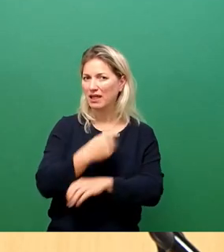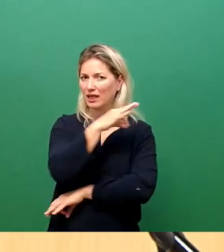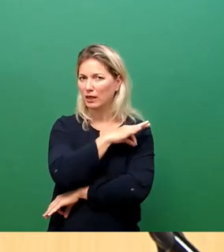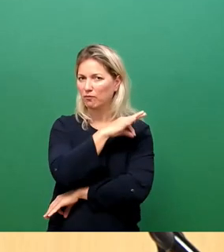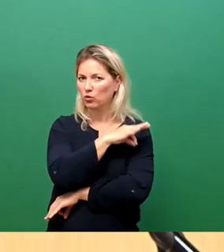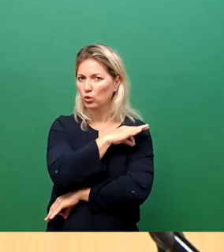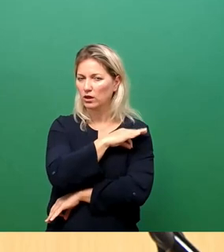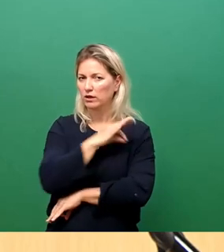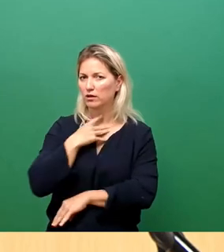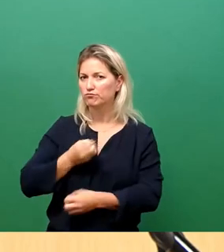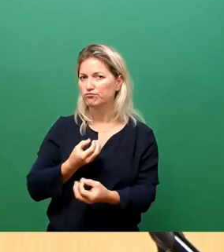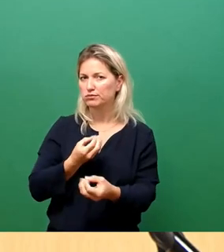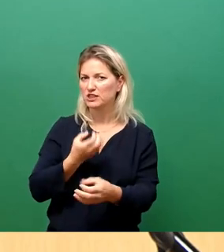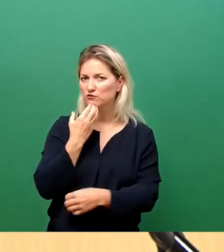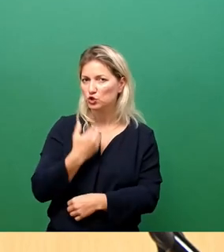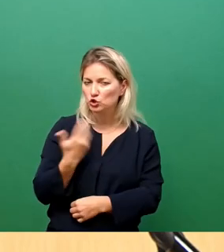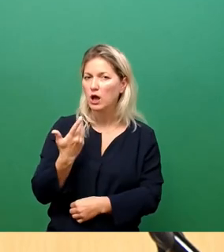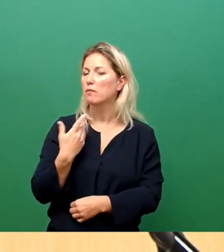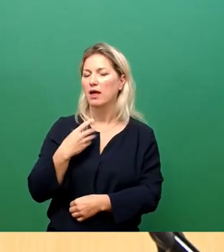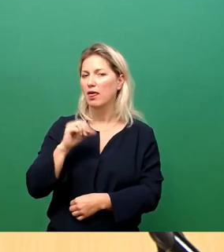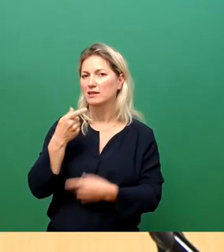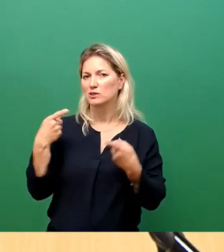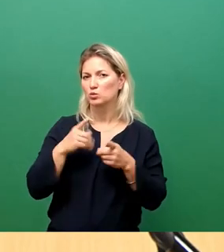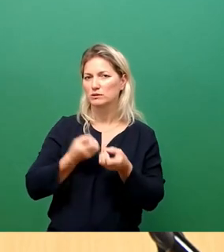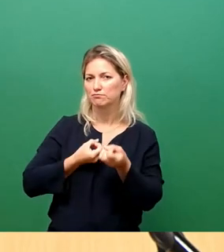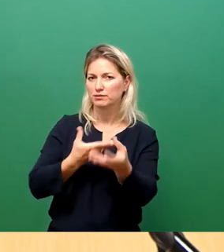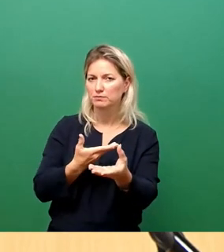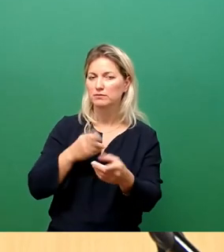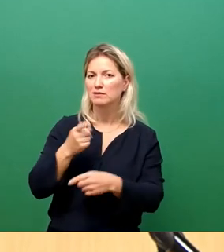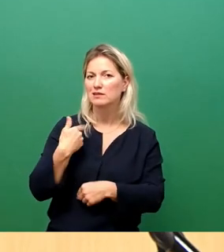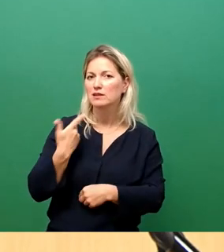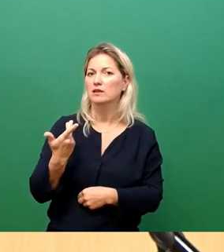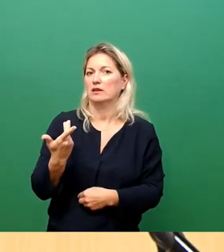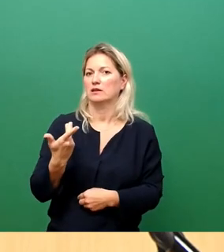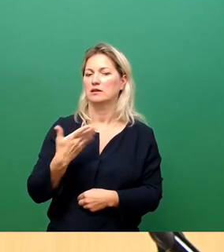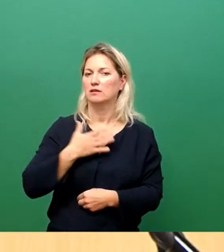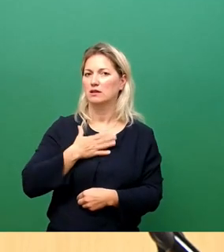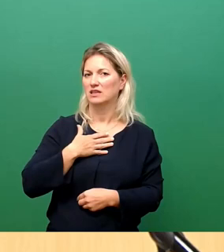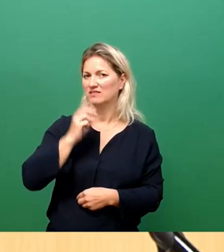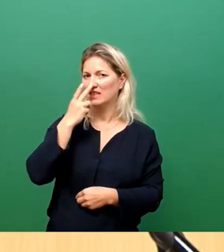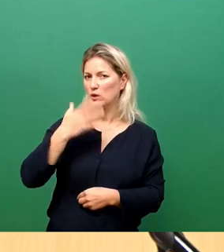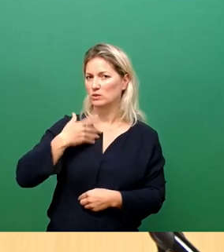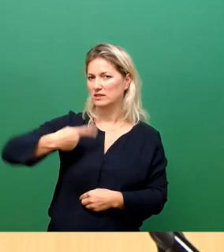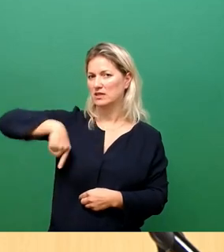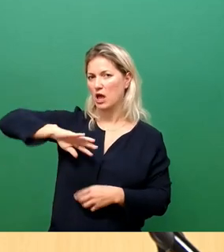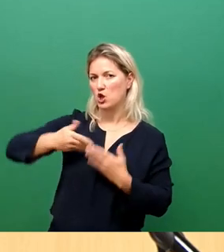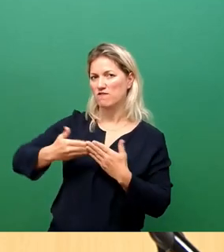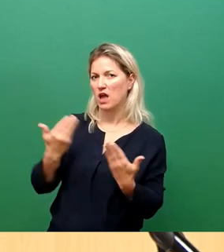eingehe, vielleicht noch ein kurzer Einblick in unsere Rolle als Universitätsklinikum in die